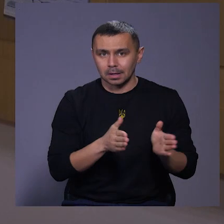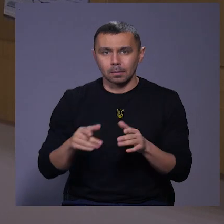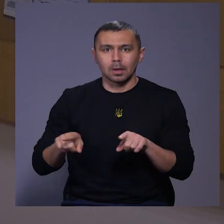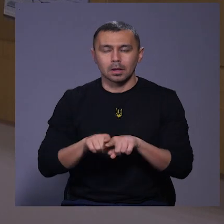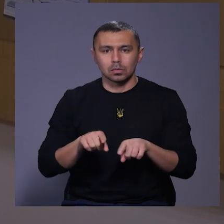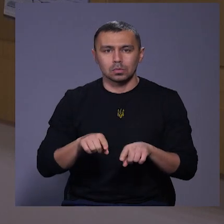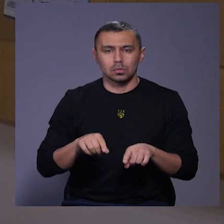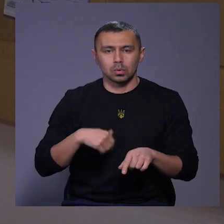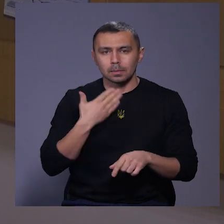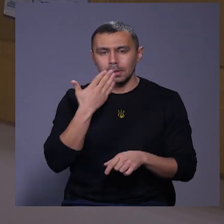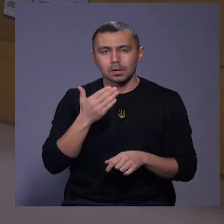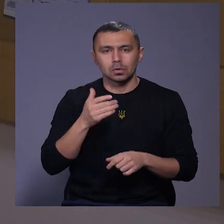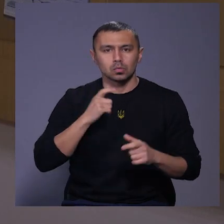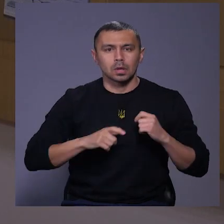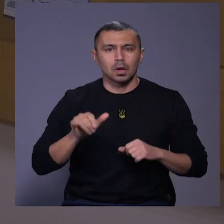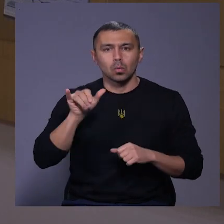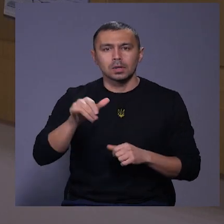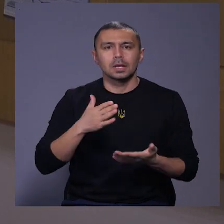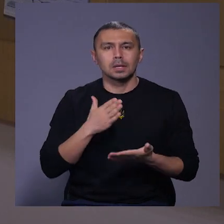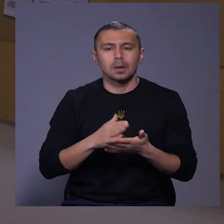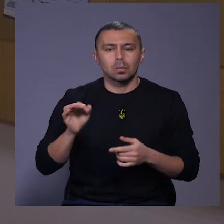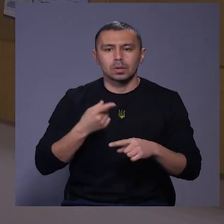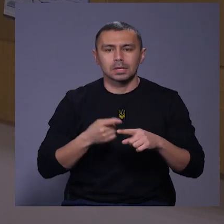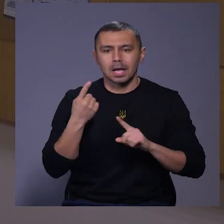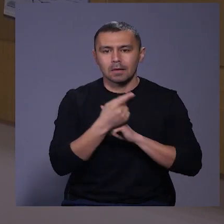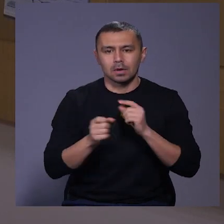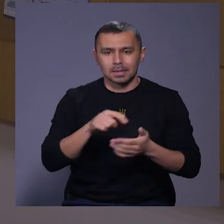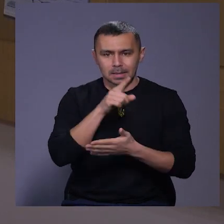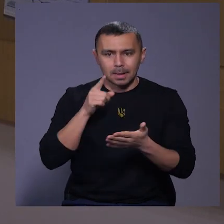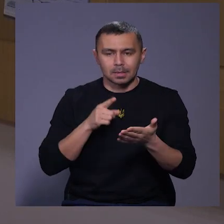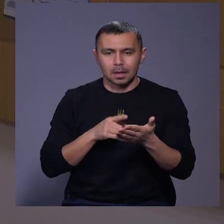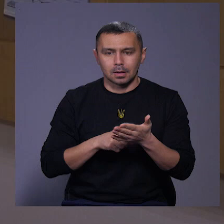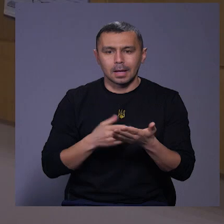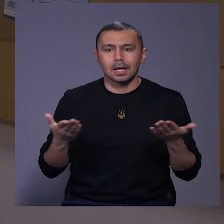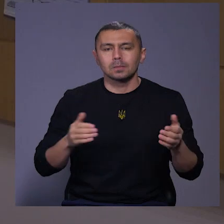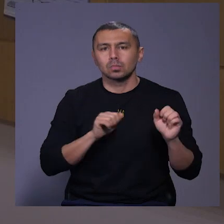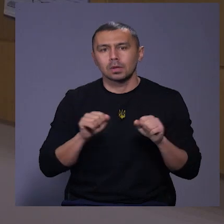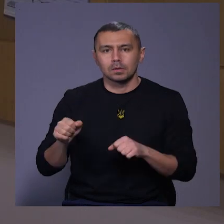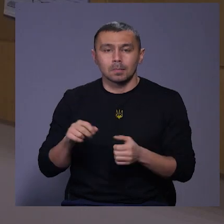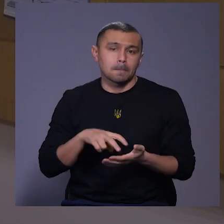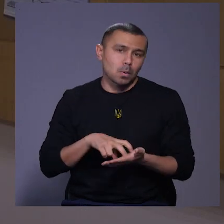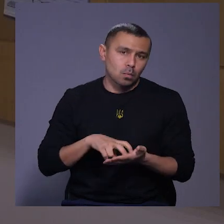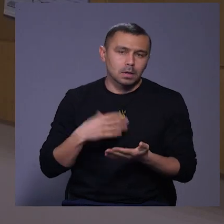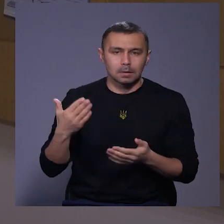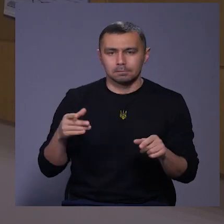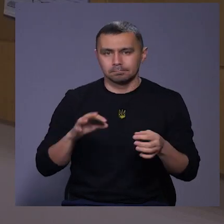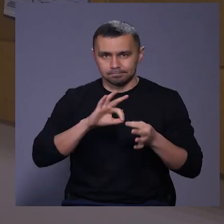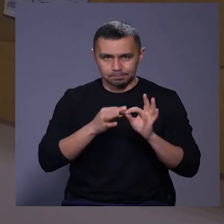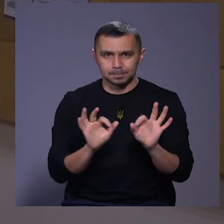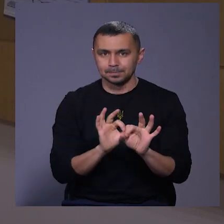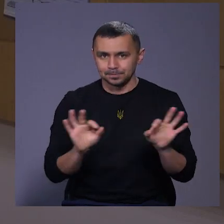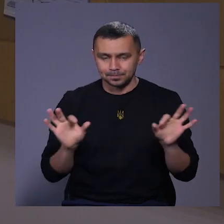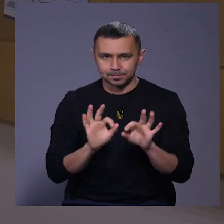Також хочемо запитати студентів, які в них є щодо цієї реформи, запитання, якісь можливі побоювання, їм все детально роз